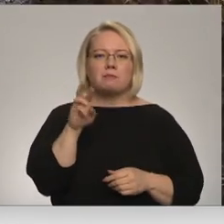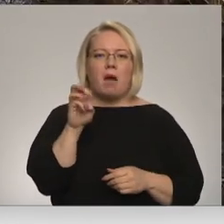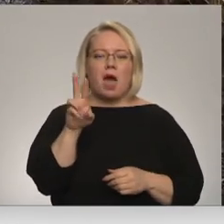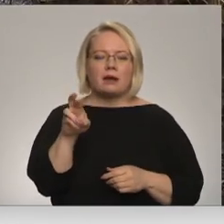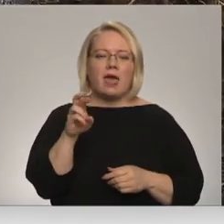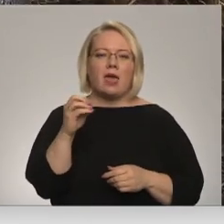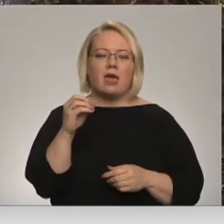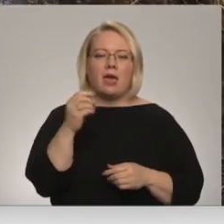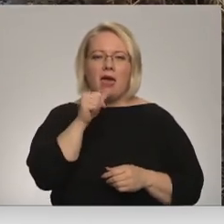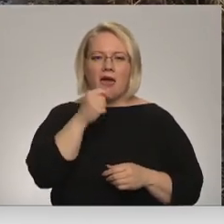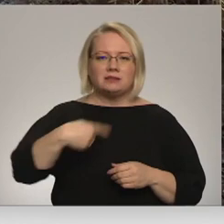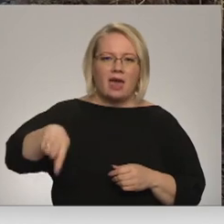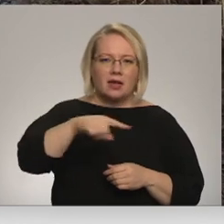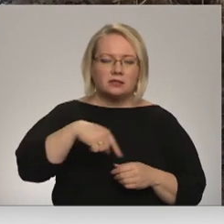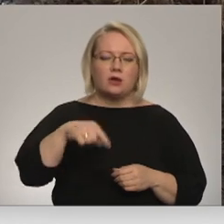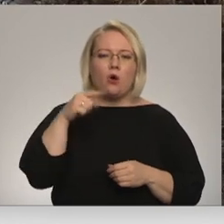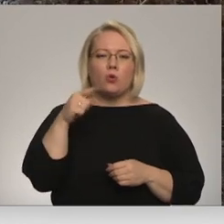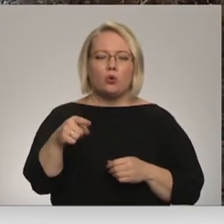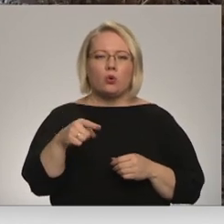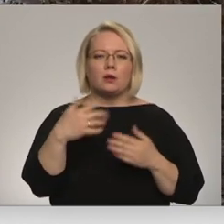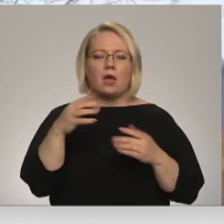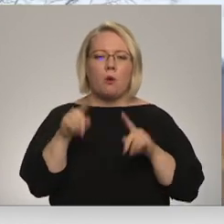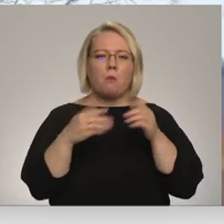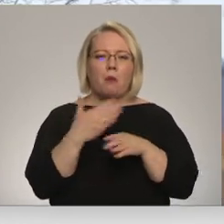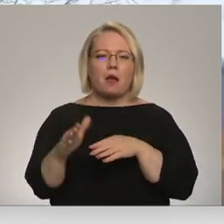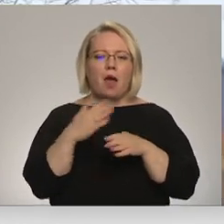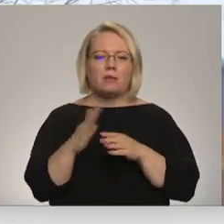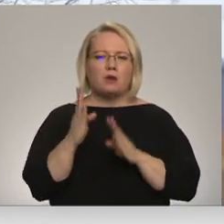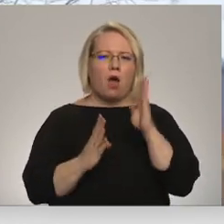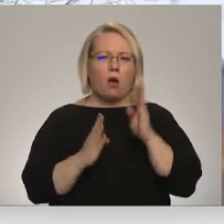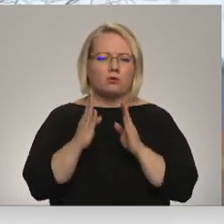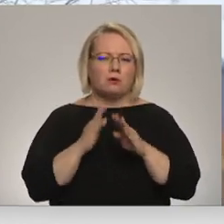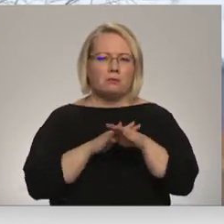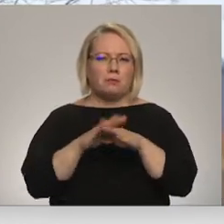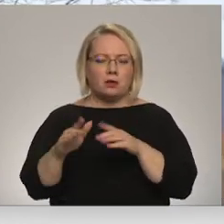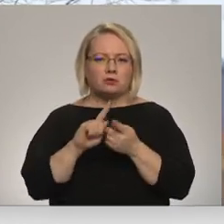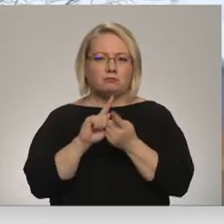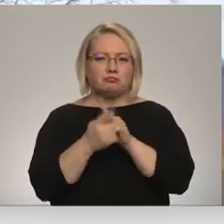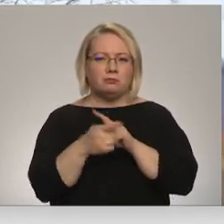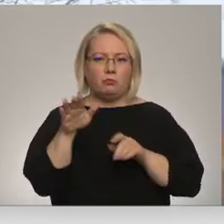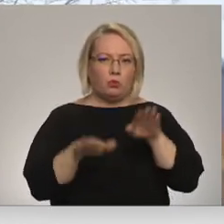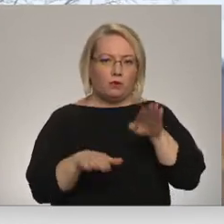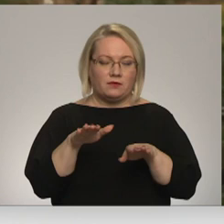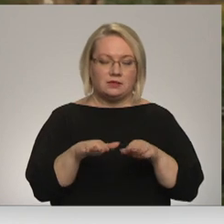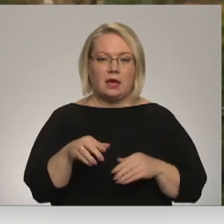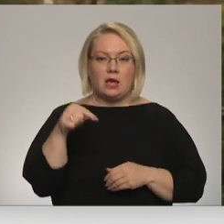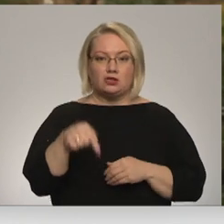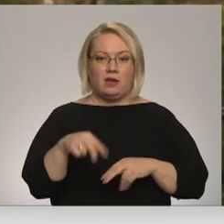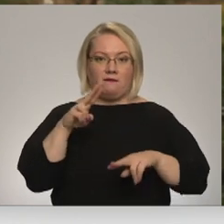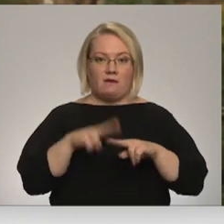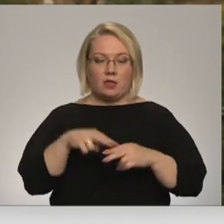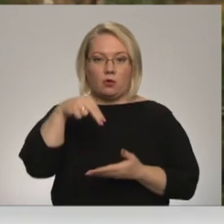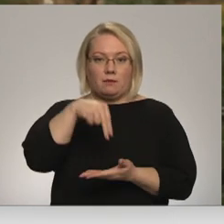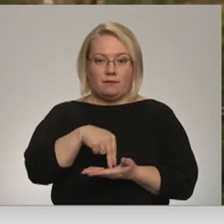meliorācijas, gan dažādi citiem eslu dēļ pamazām aizaug, pakāpeniski pārvēršoties purvā. Šī vieta, kur mēs stāvam, jau skaitās